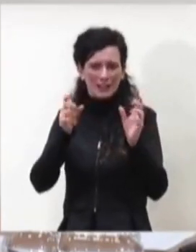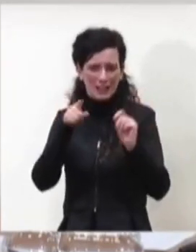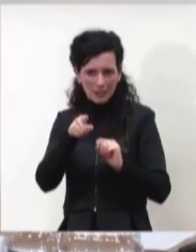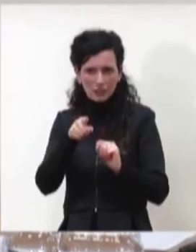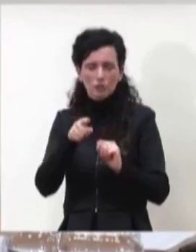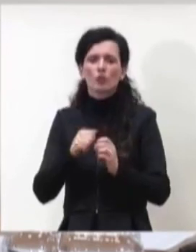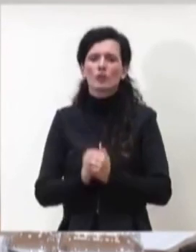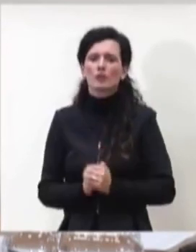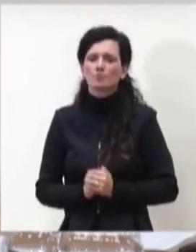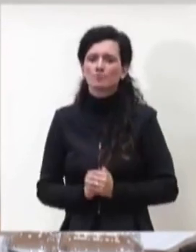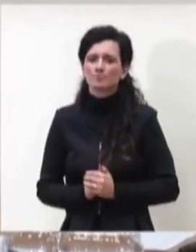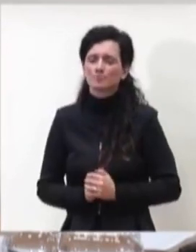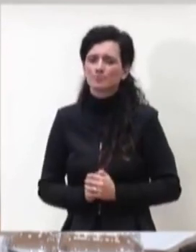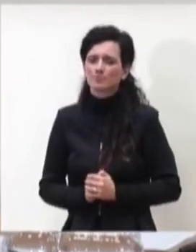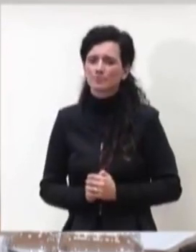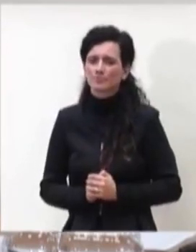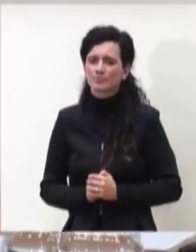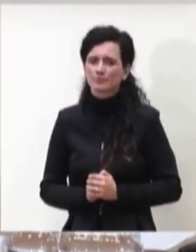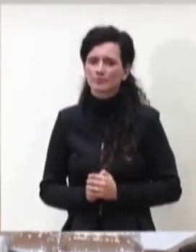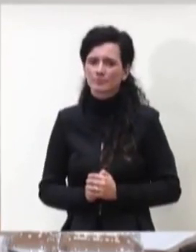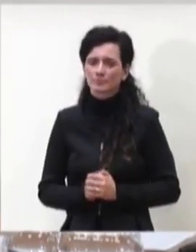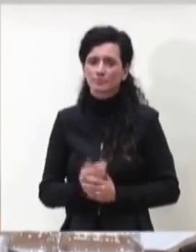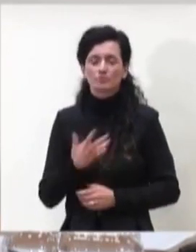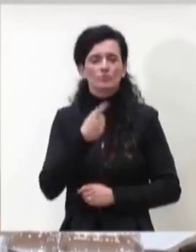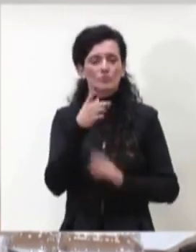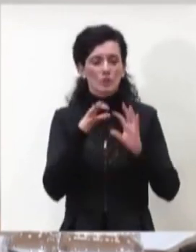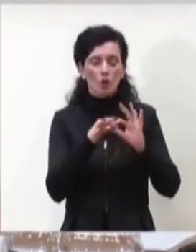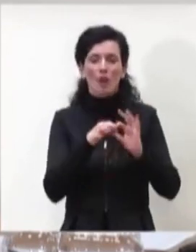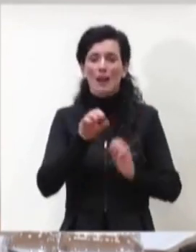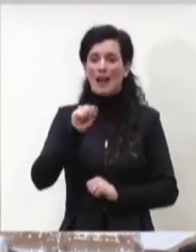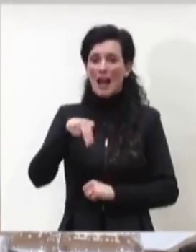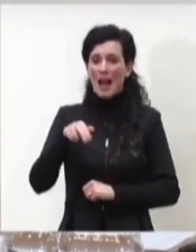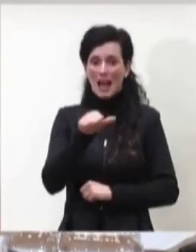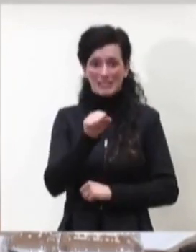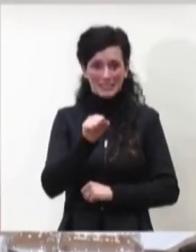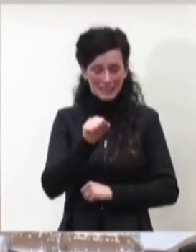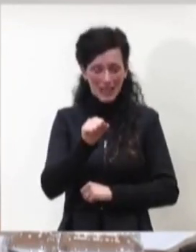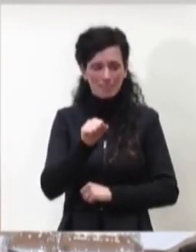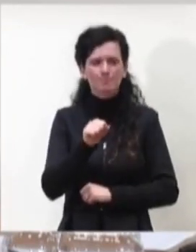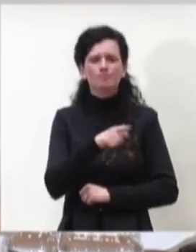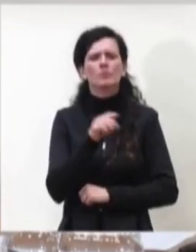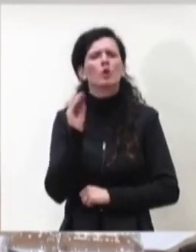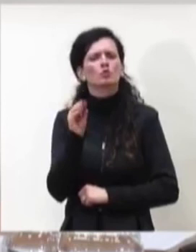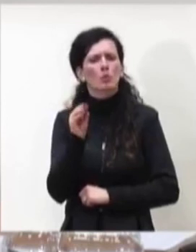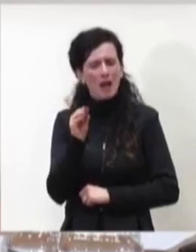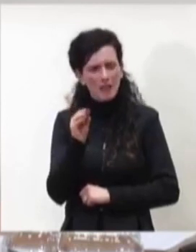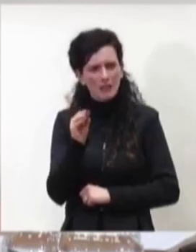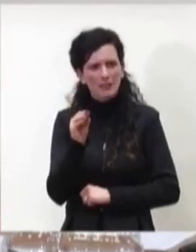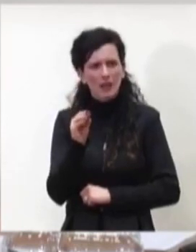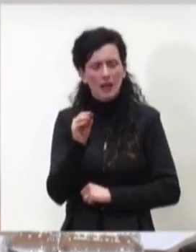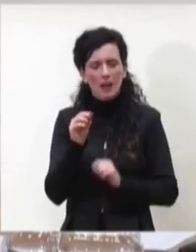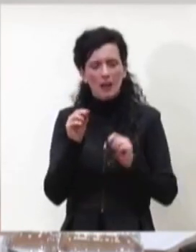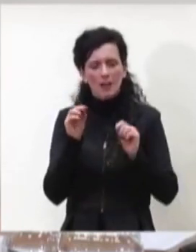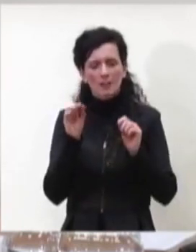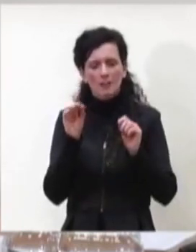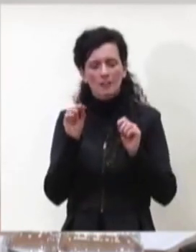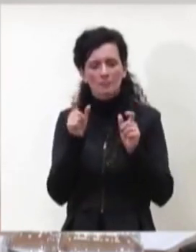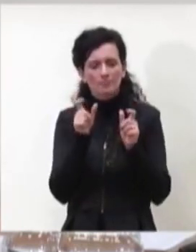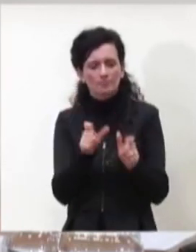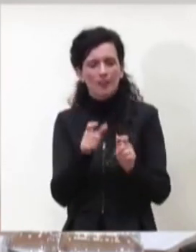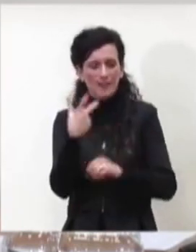stessa rete ci chiede una collega dell'ANSA Maria Emilia Bonaccorso rispetto al piano vaccinale